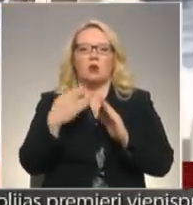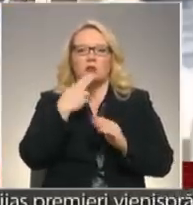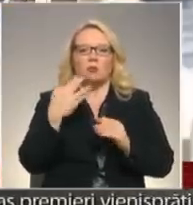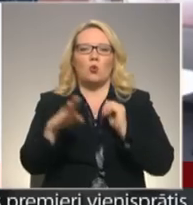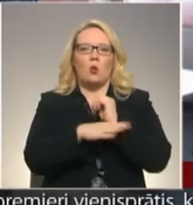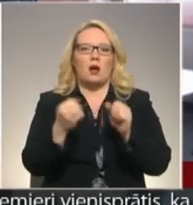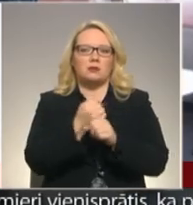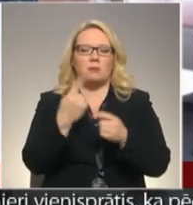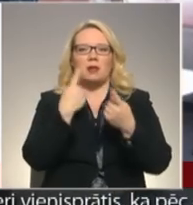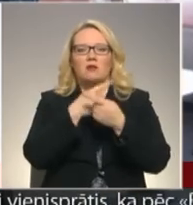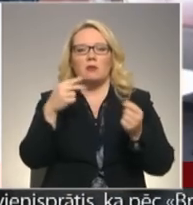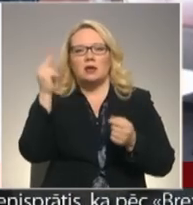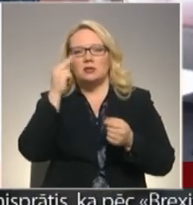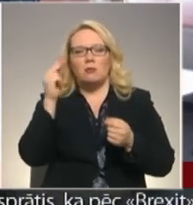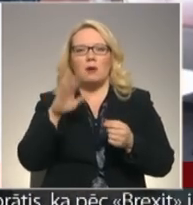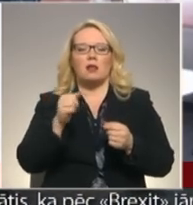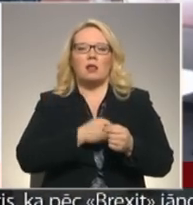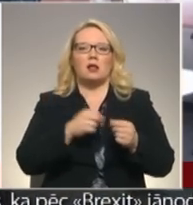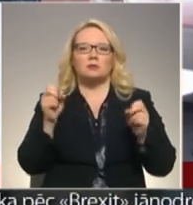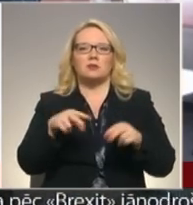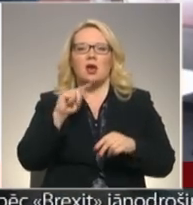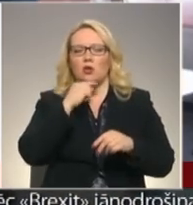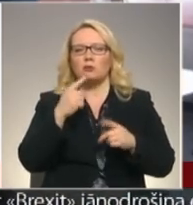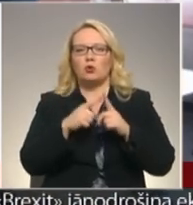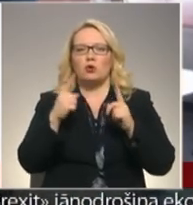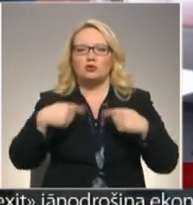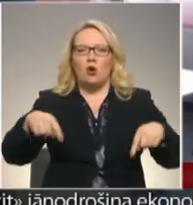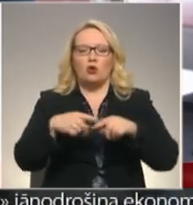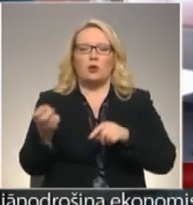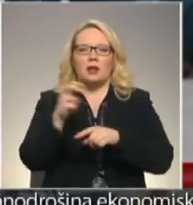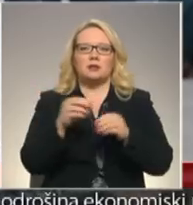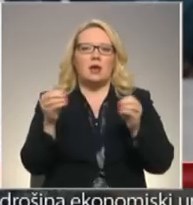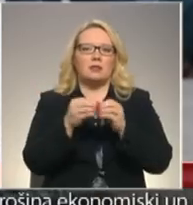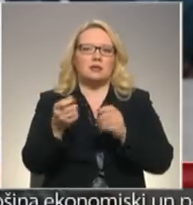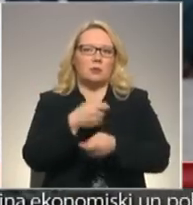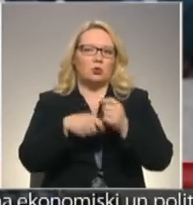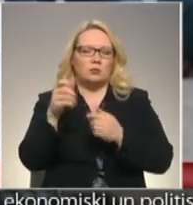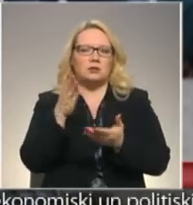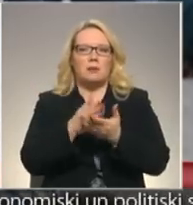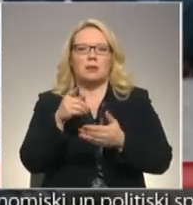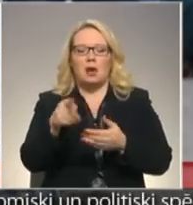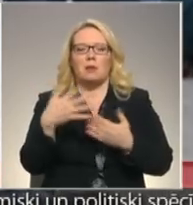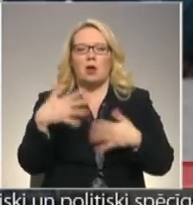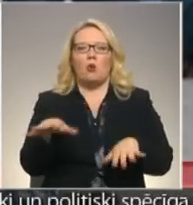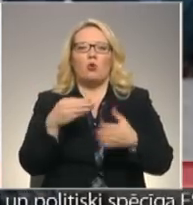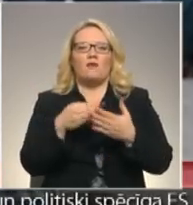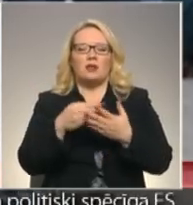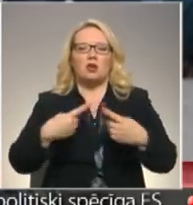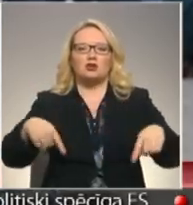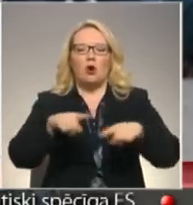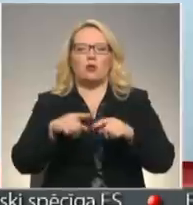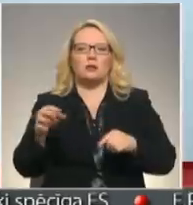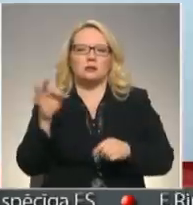informatīvo semināru par Latgales speciālo ekonomisko zonu ieradās vien mazliet vairāk kā 10 uzņēmēji. Starp tiem arī vairāki jau novērtējuši zonas